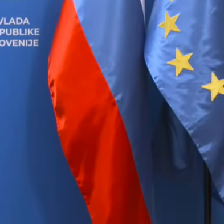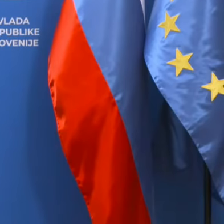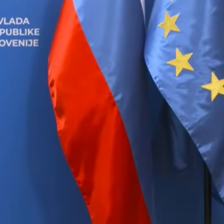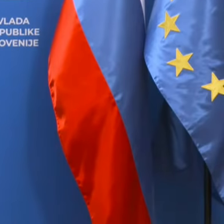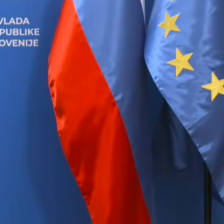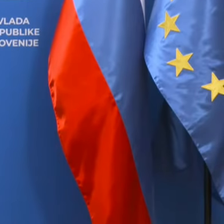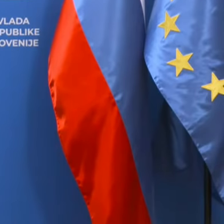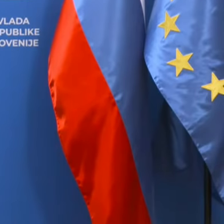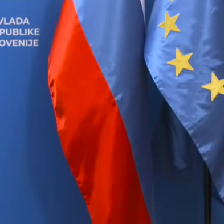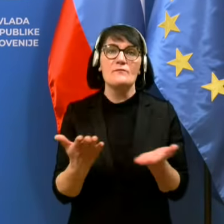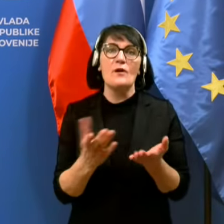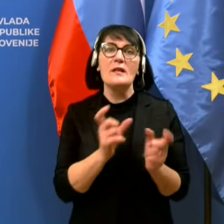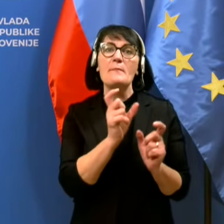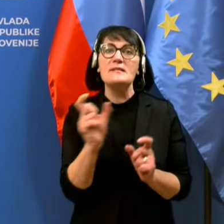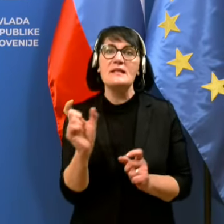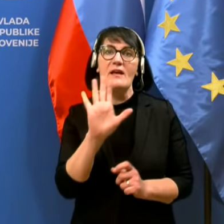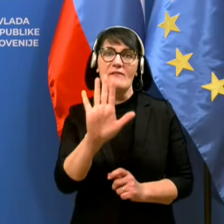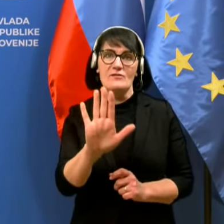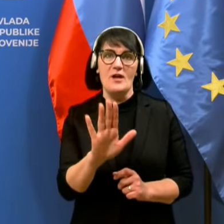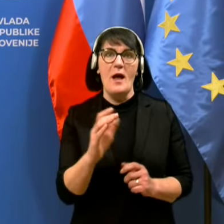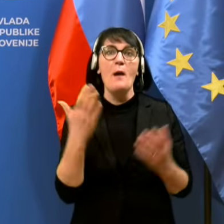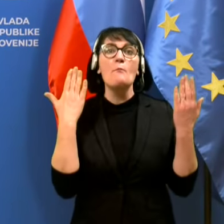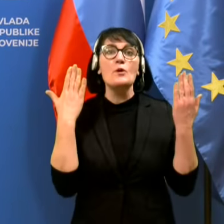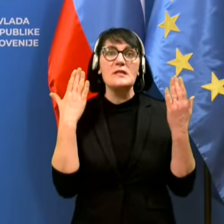Izvolite, beseda je vaša. Pozdravljeni.